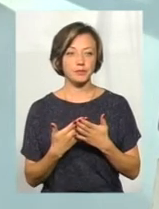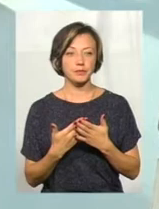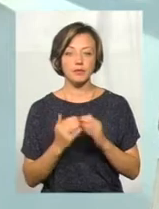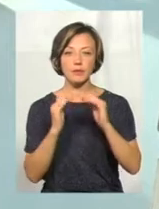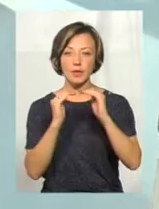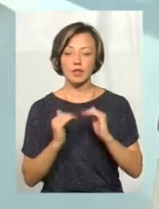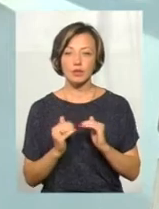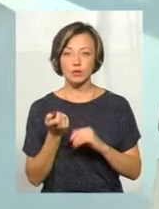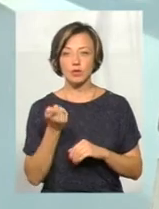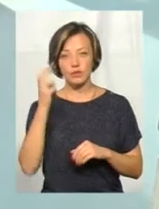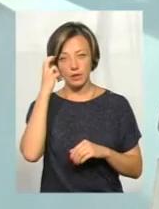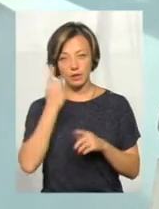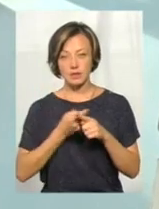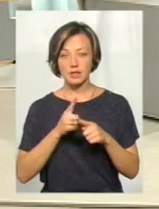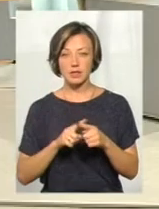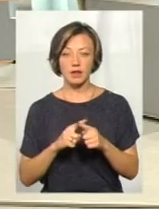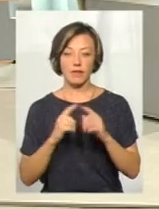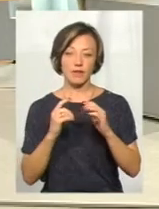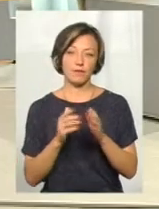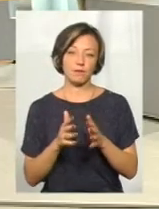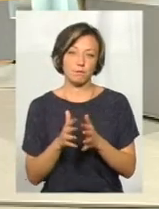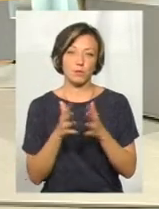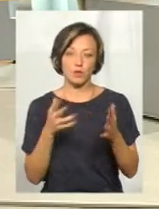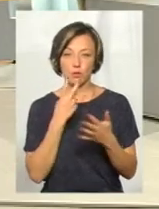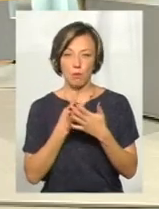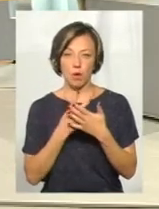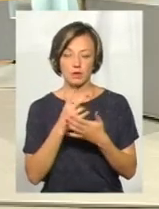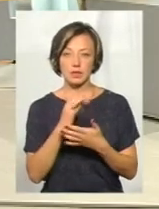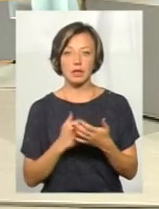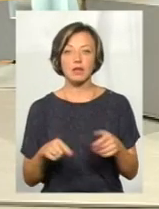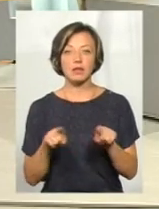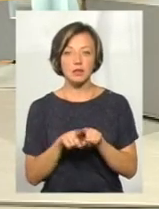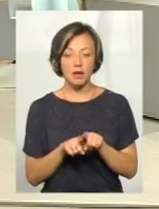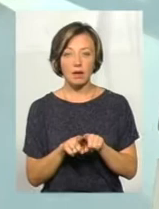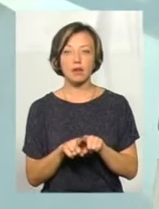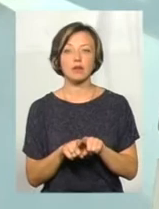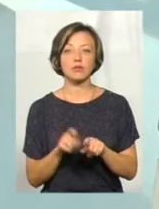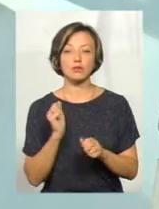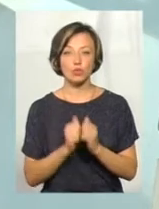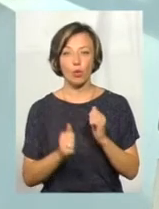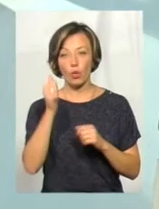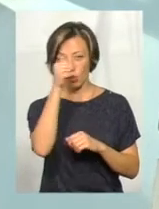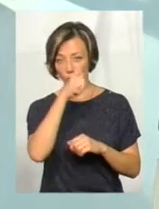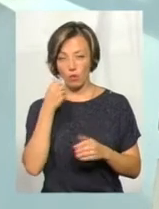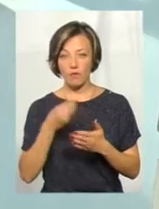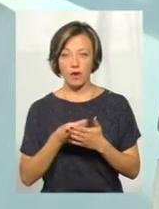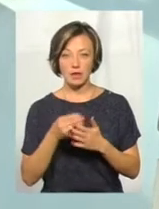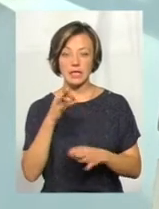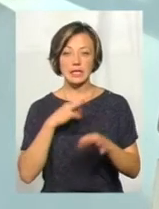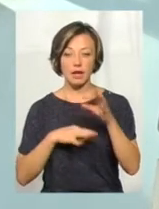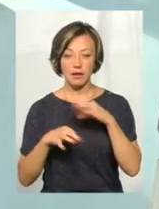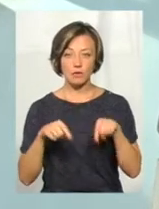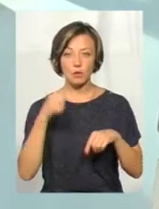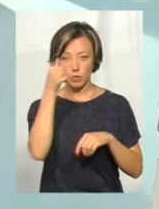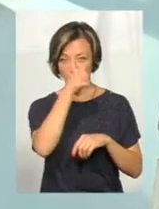нижчий трошки в Києві, це вищий показник. Таким чином, щороку вартість ліків. В цьому